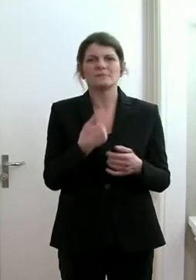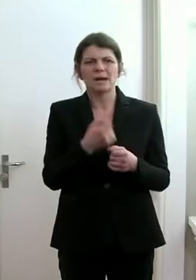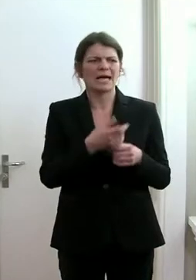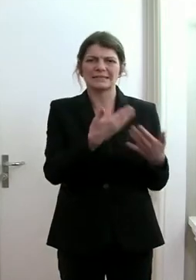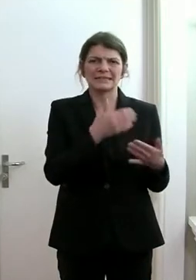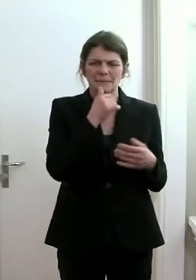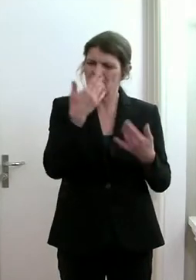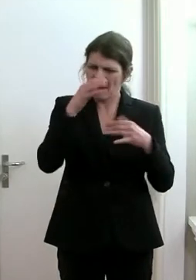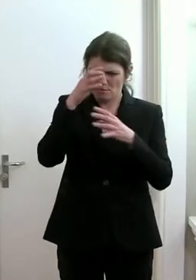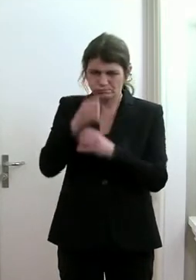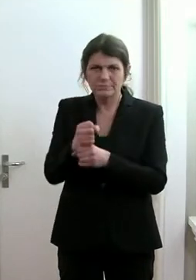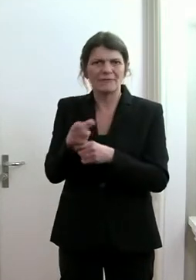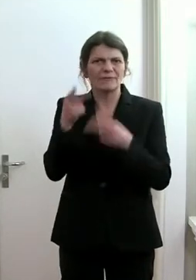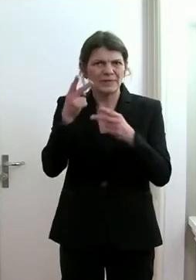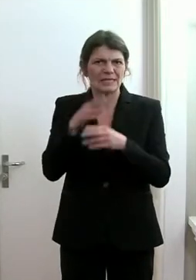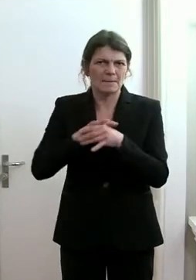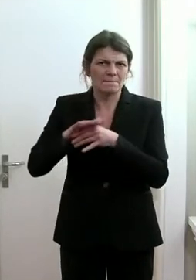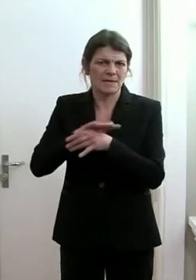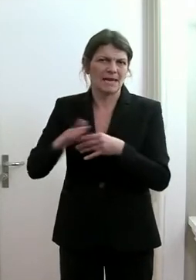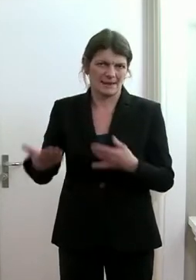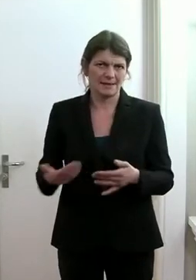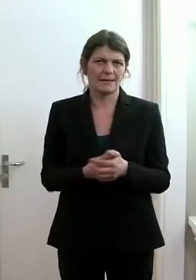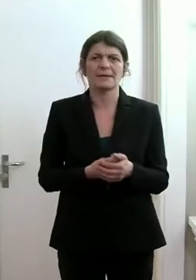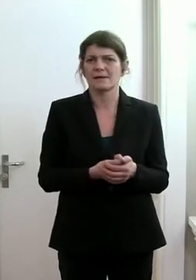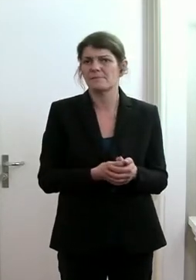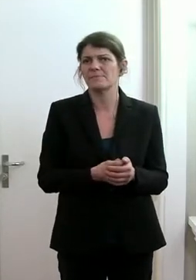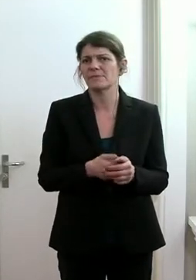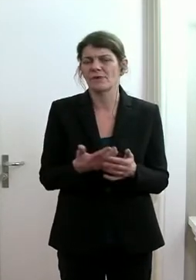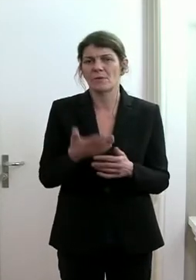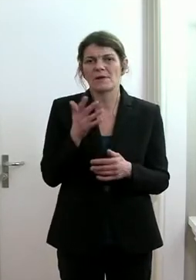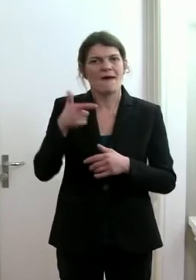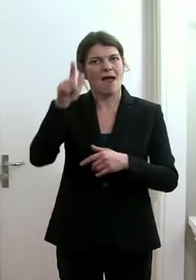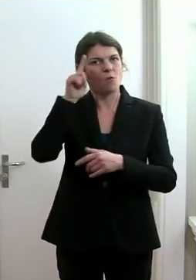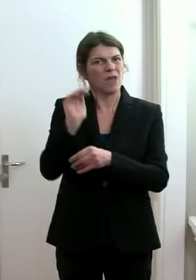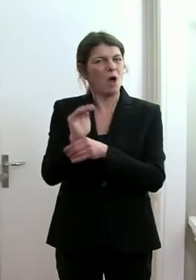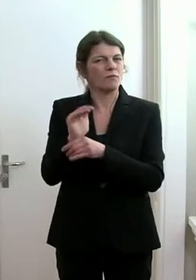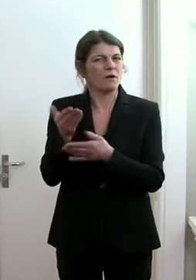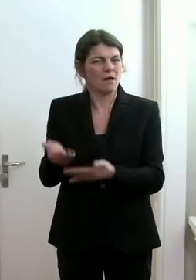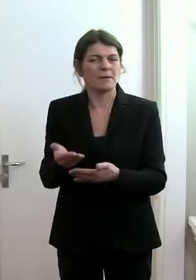fokussieren wir uns auf die Kernaufgabe jetzt.